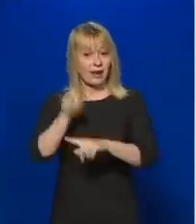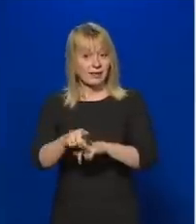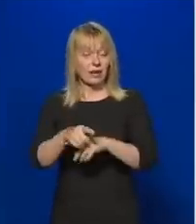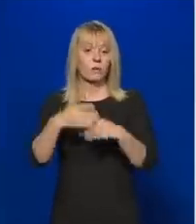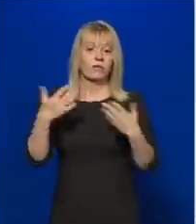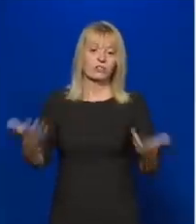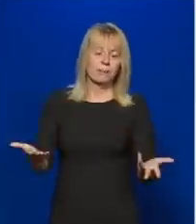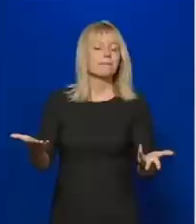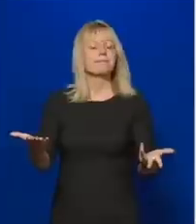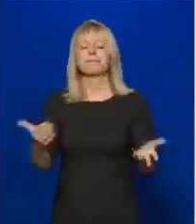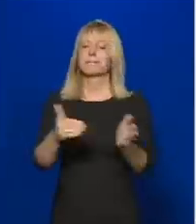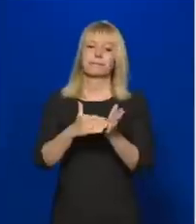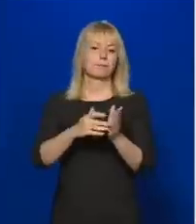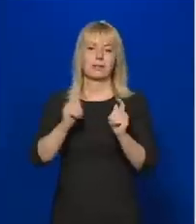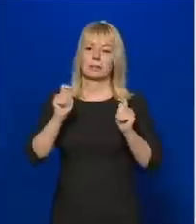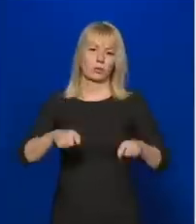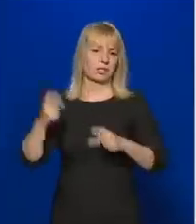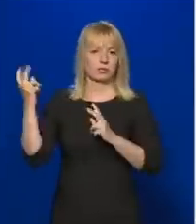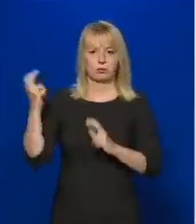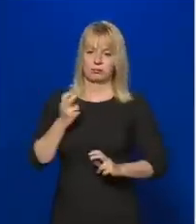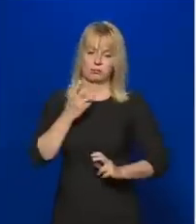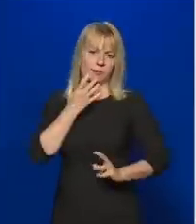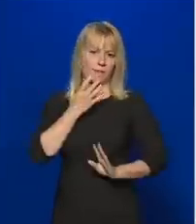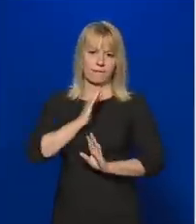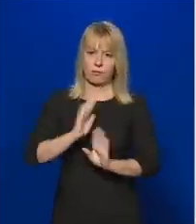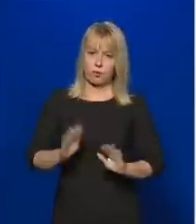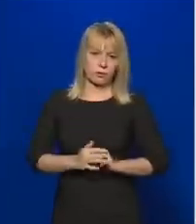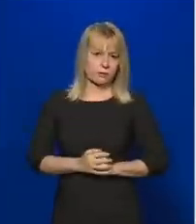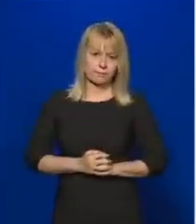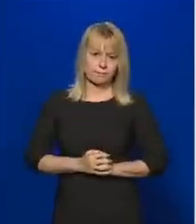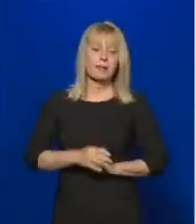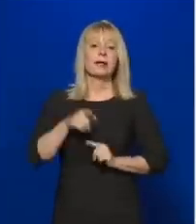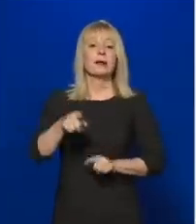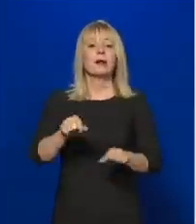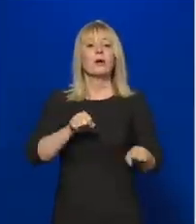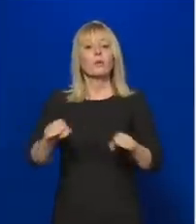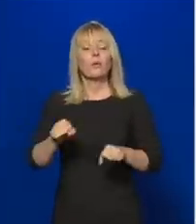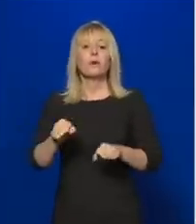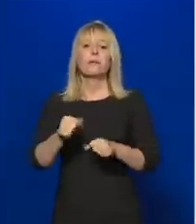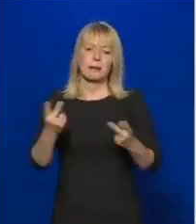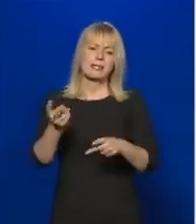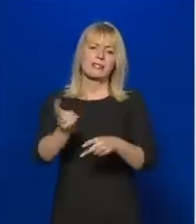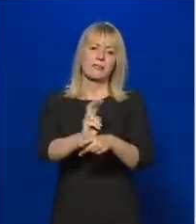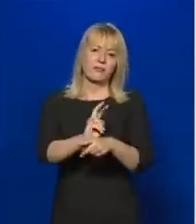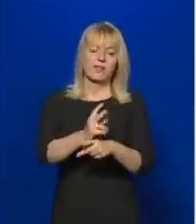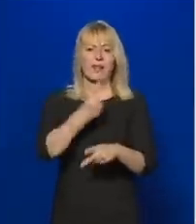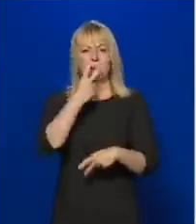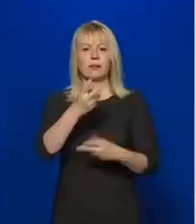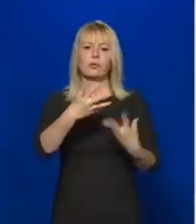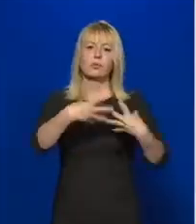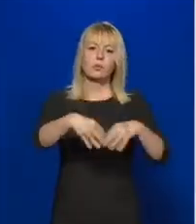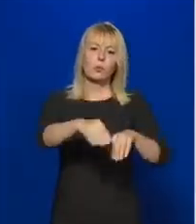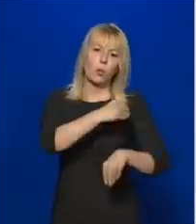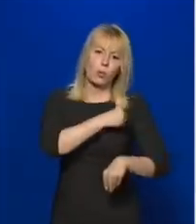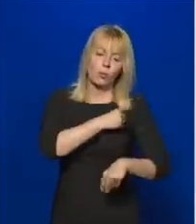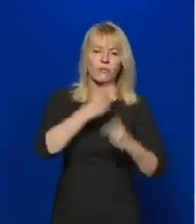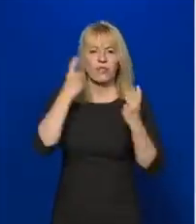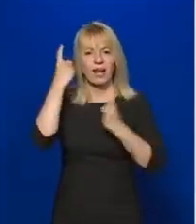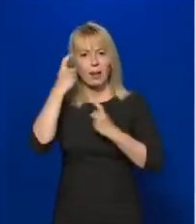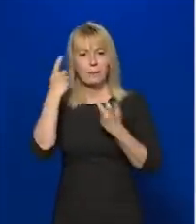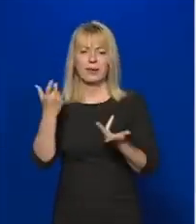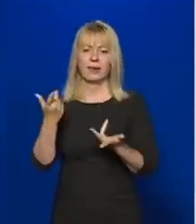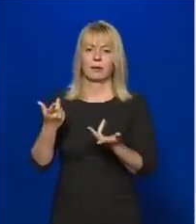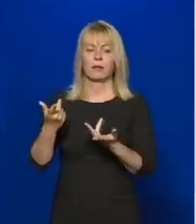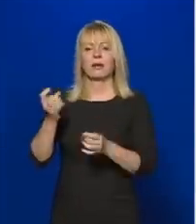-e vagy sem, ebben döntés nem született. Itt is a kormány figyelemmel van a szülők véleményére, de különösen figyelemmel van a